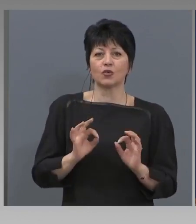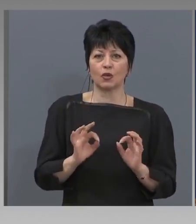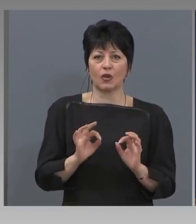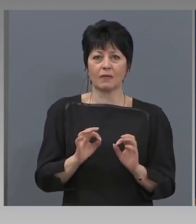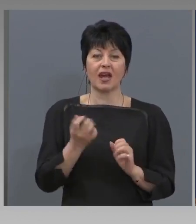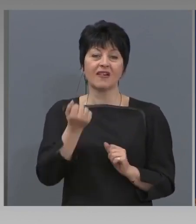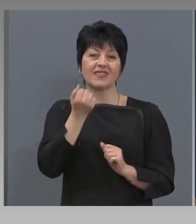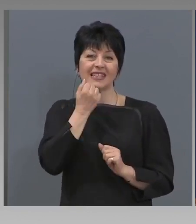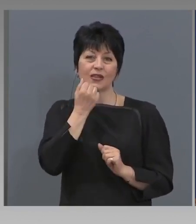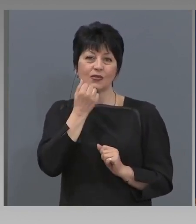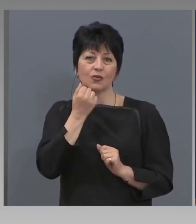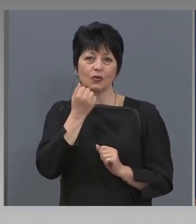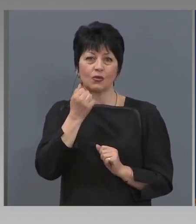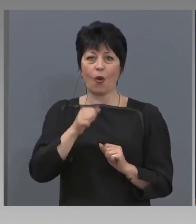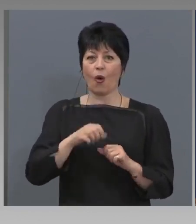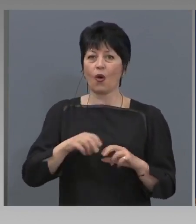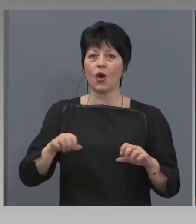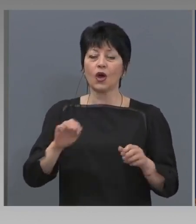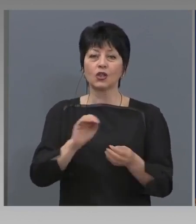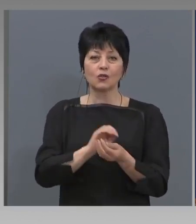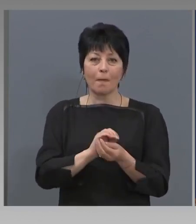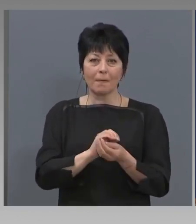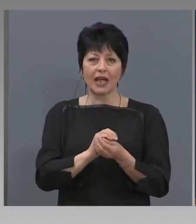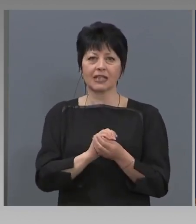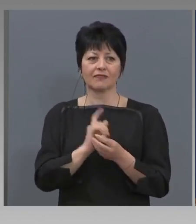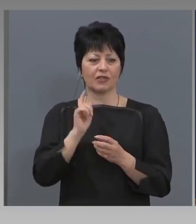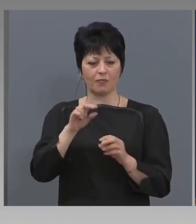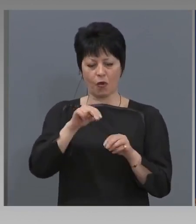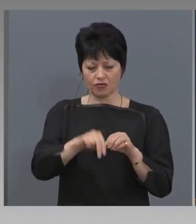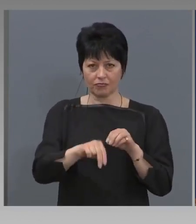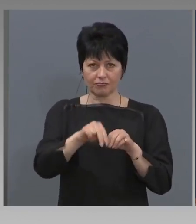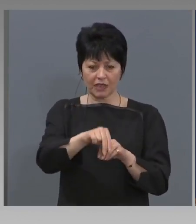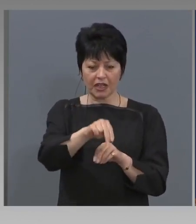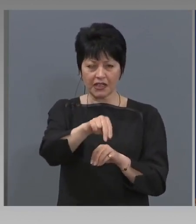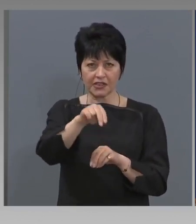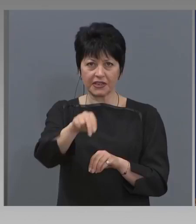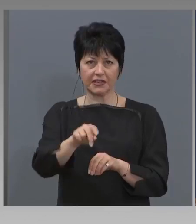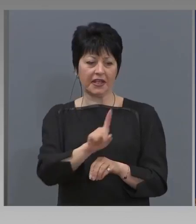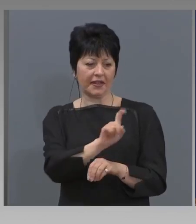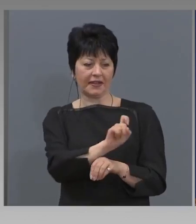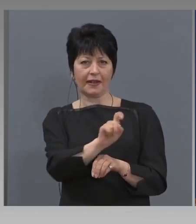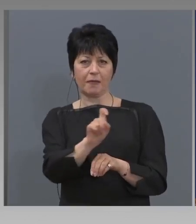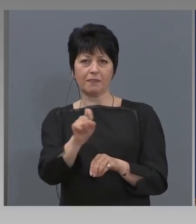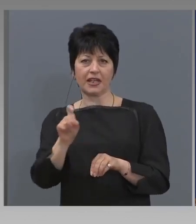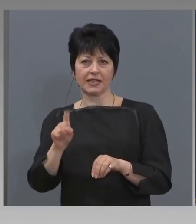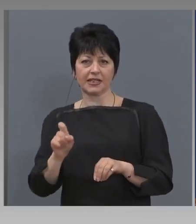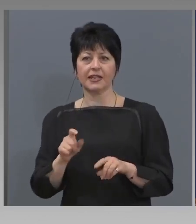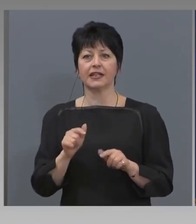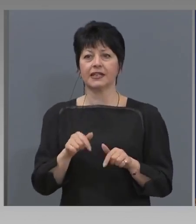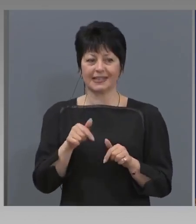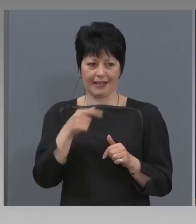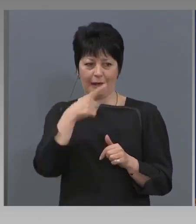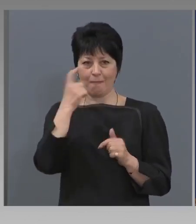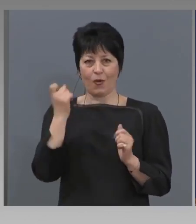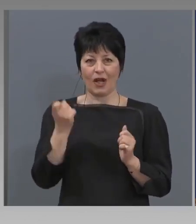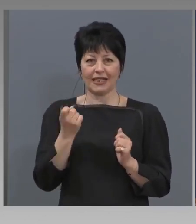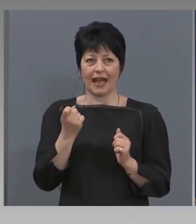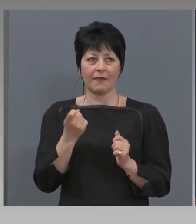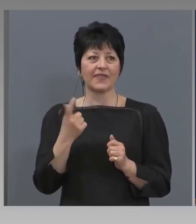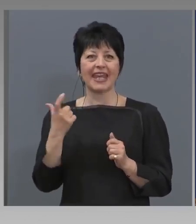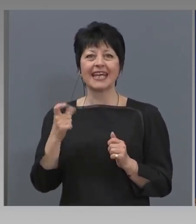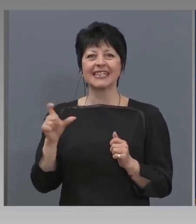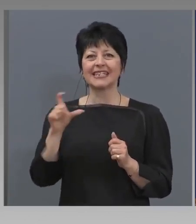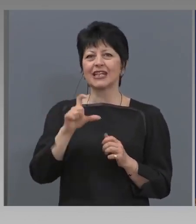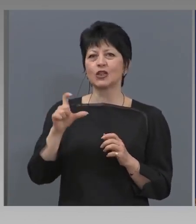стопанство, да могат да се засади, да могат да напръска тези сега пролетните мелиорации, които се правят. Сезонните